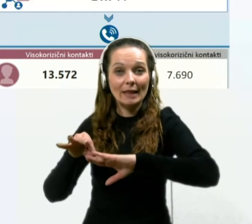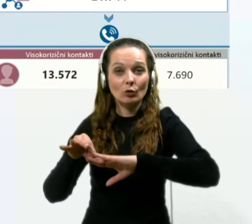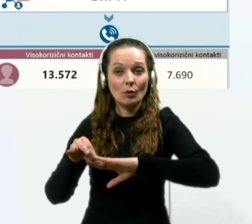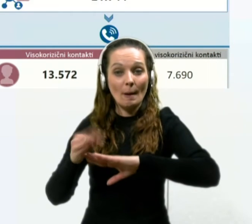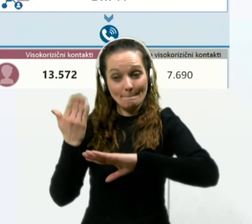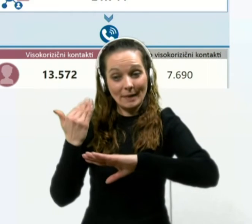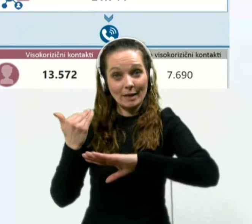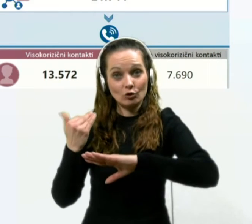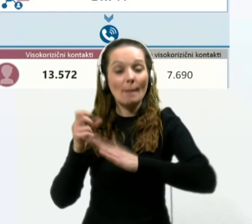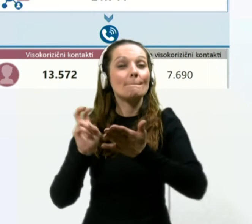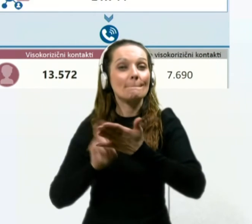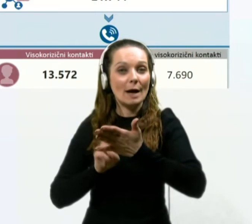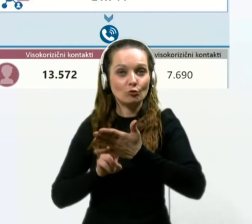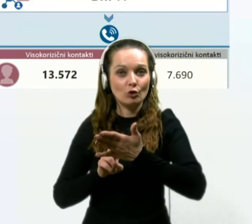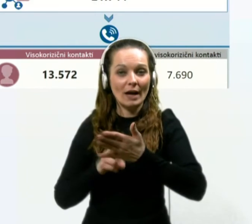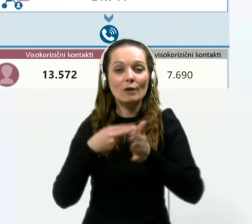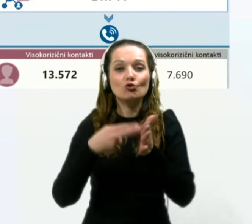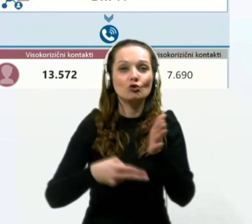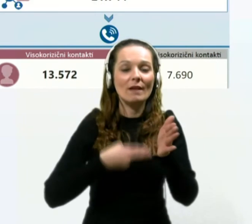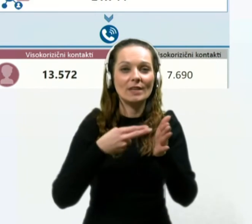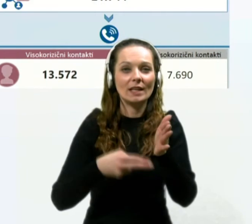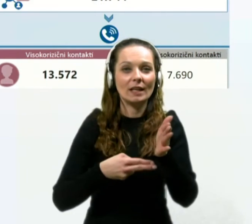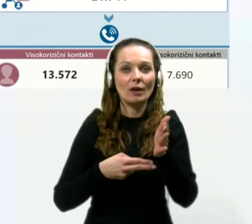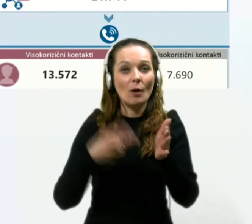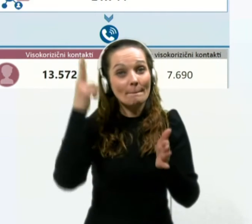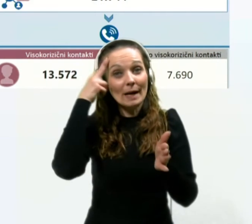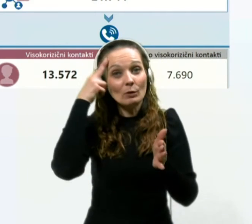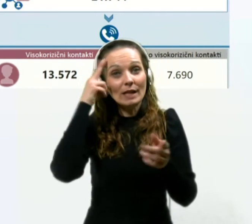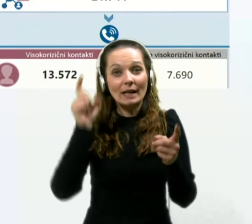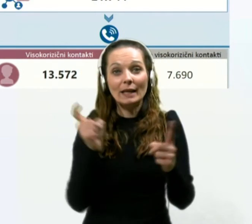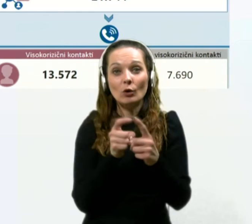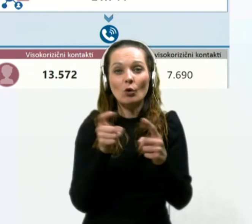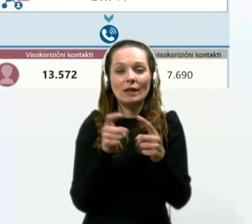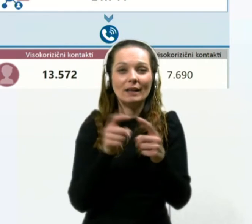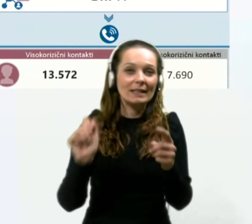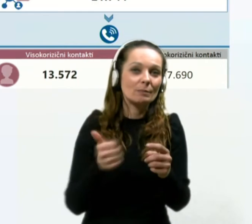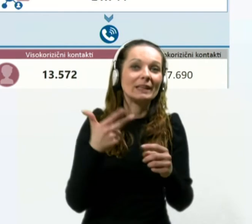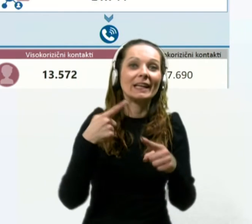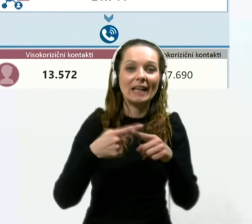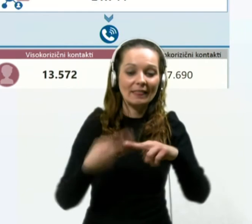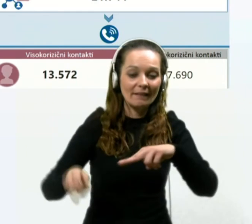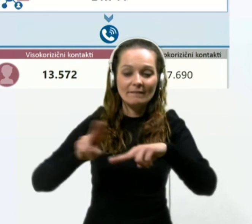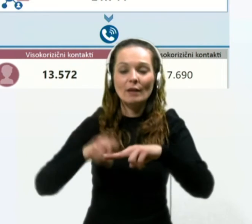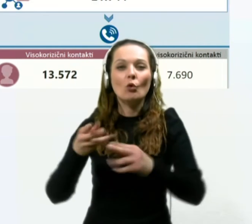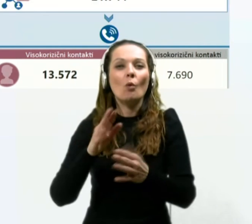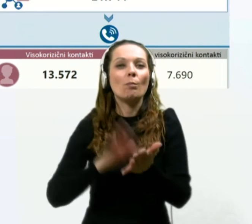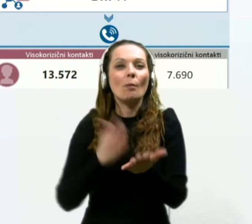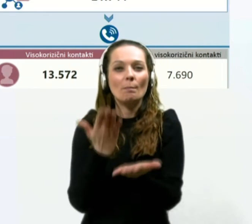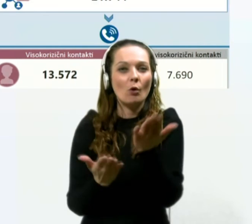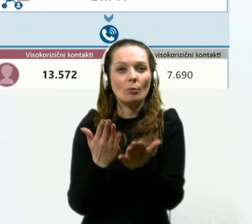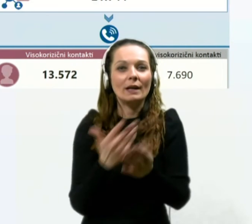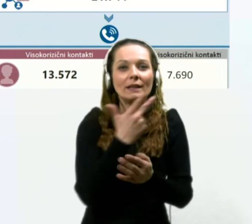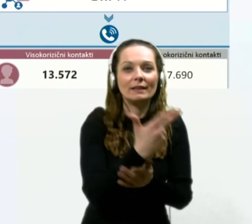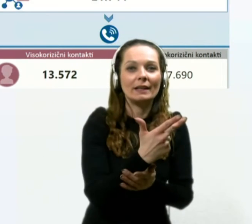prejšnjem in pa število prepoznanih kontaktov. spet nekaj trikrat več, torej povprečju tri